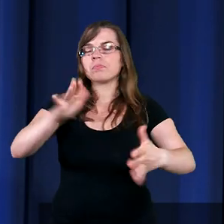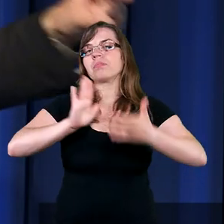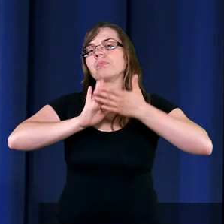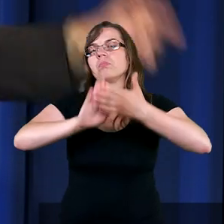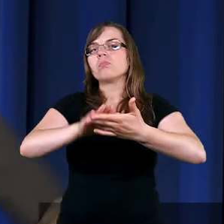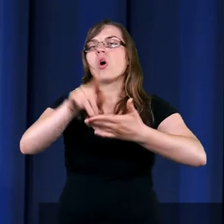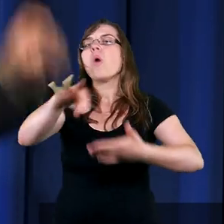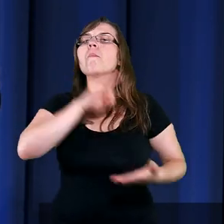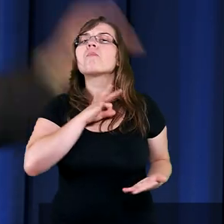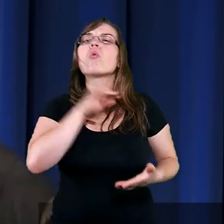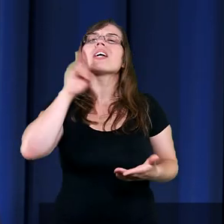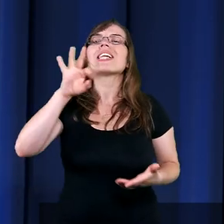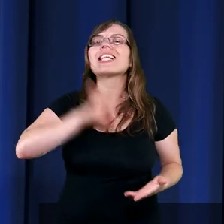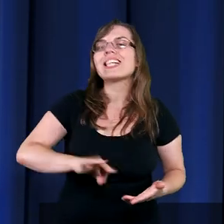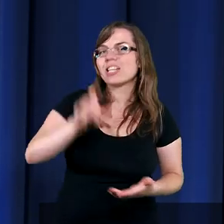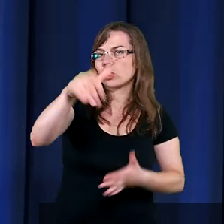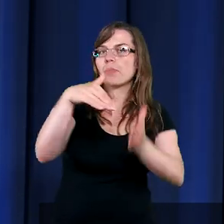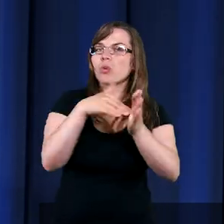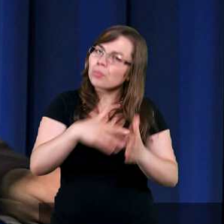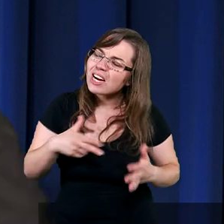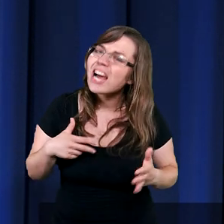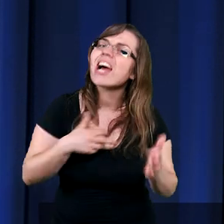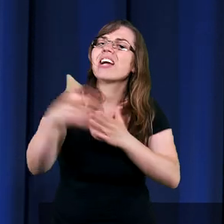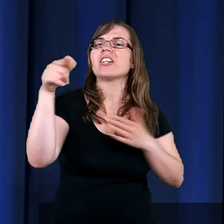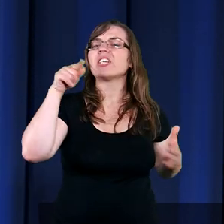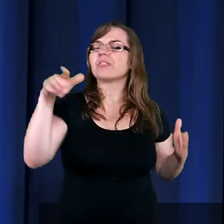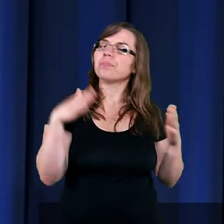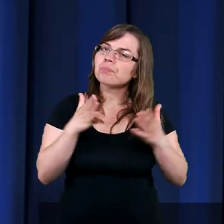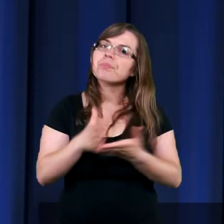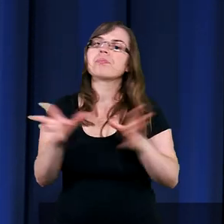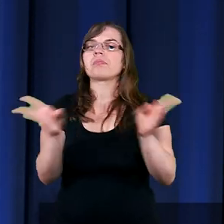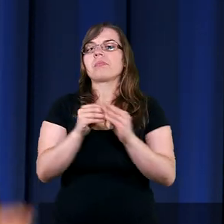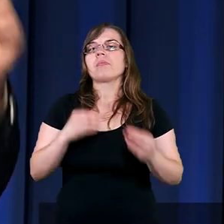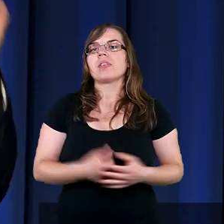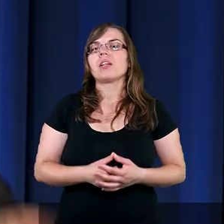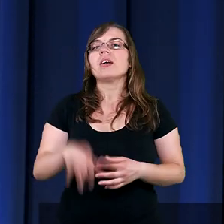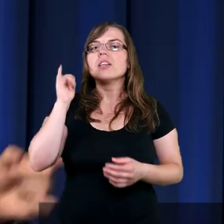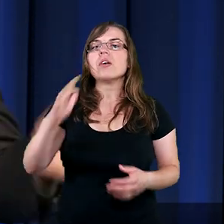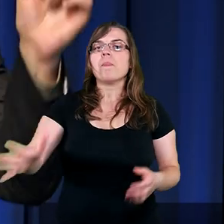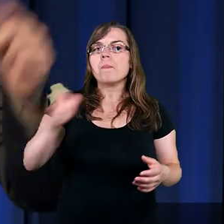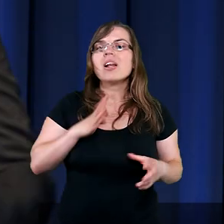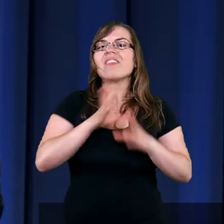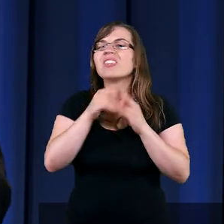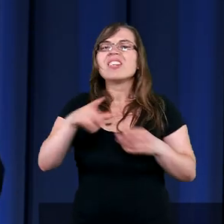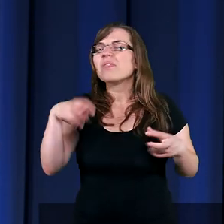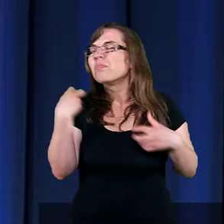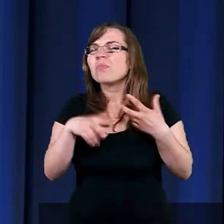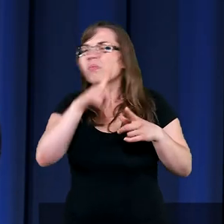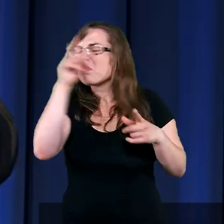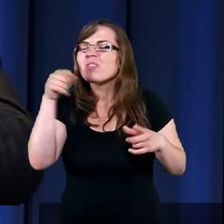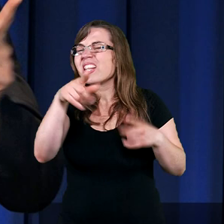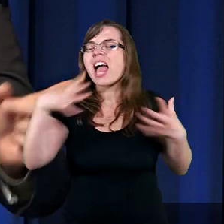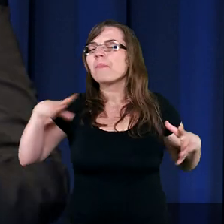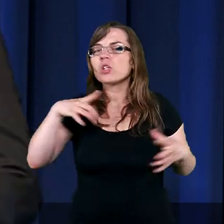mój syn cię potrzebuje. Idź i wesprzyj mojego syna. Ty przeżyłeś lekcję, której nikt z ludzi nie